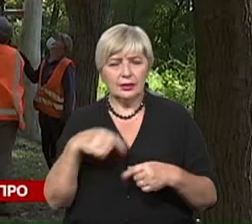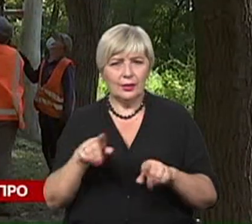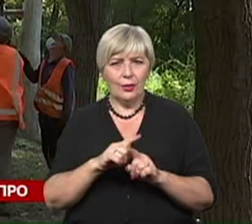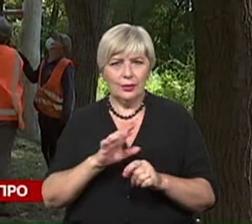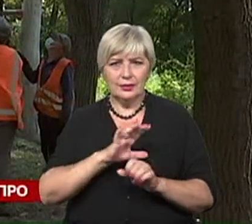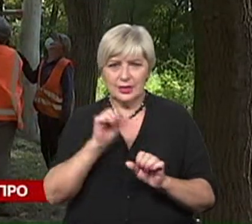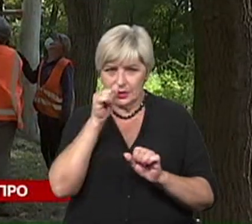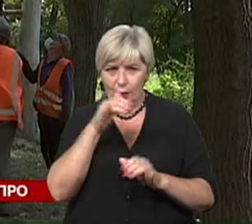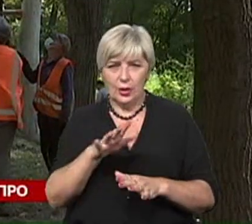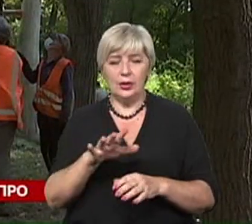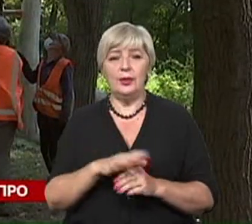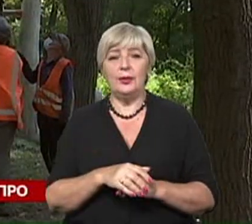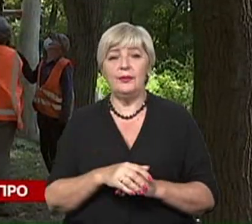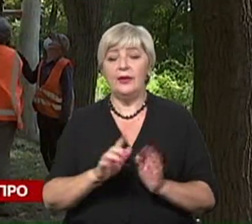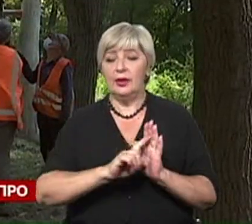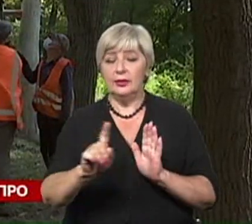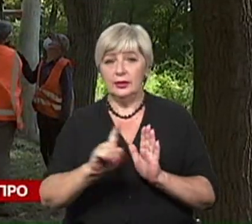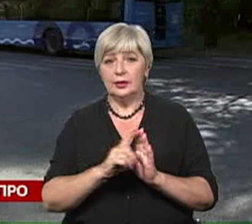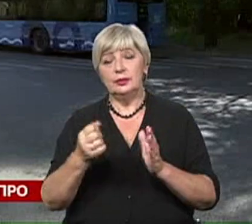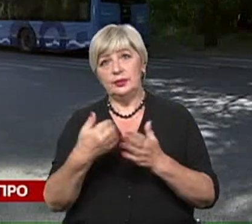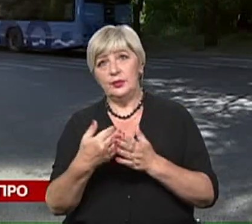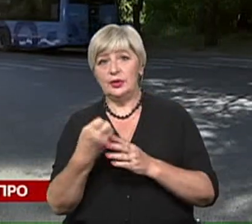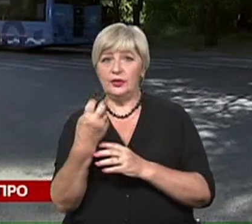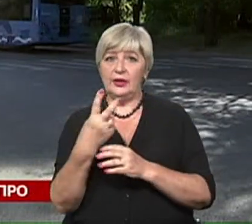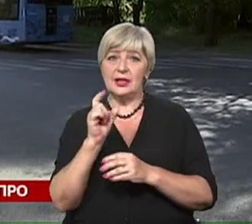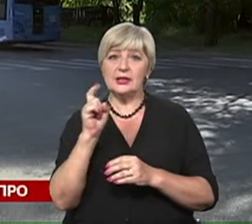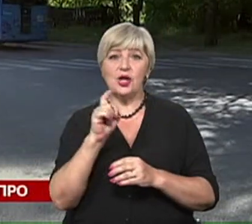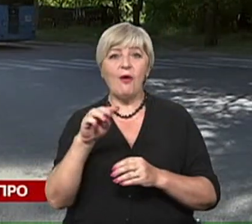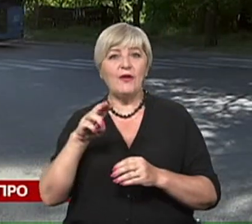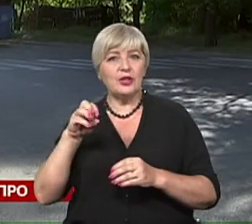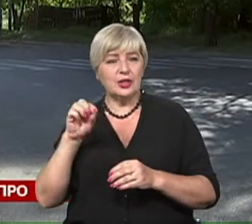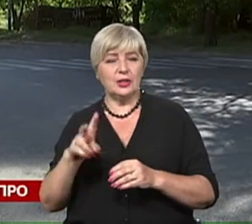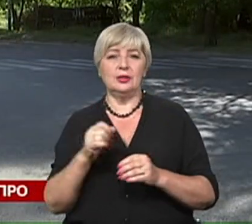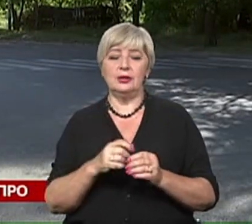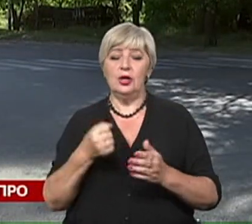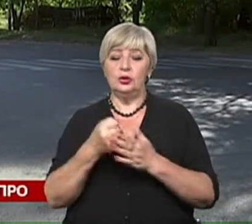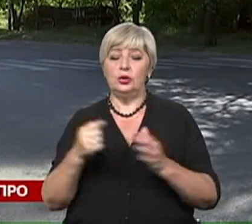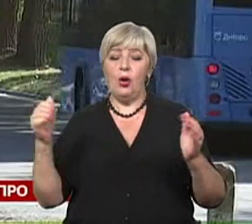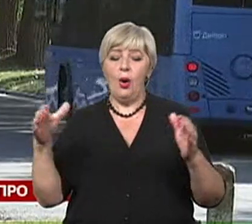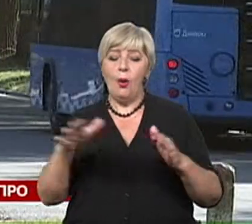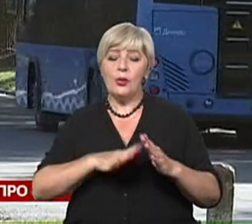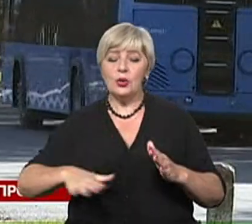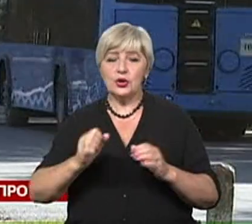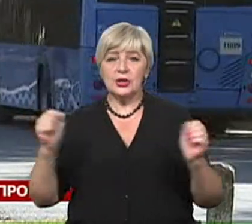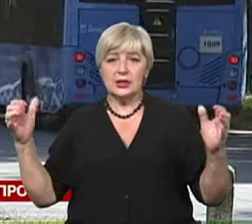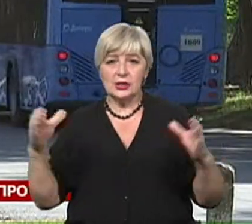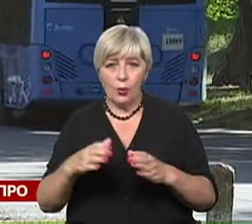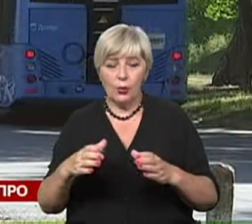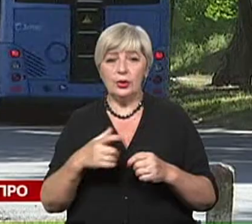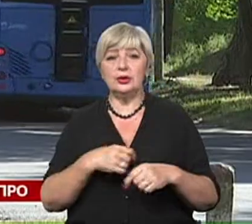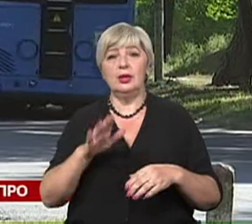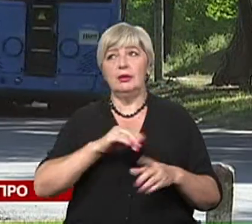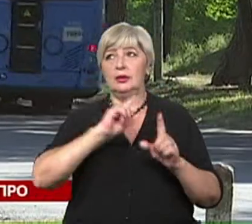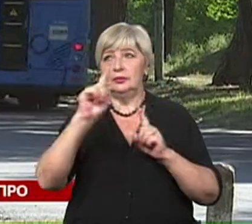обіцяють, інтервал між тролейбусами буде до 12 хвилин. Стартуватимуть на площі Соборній і їхатимуть аж до Придніпровська, до вулиці 20